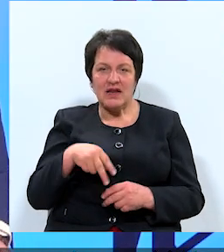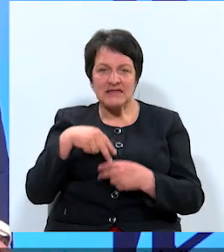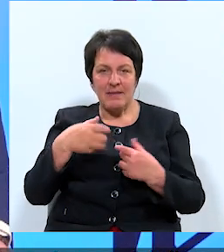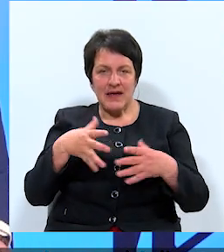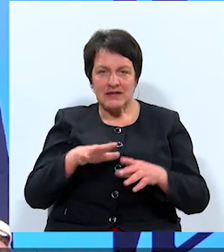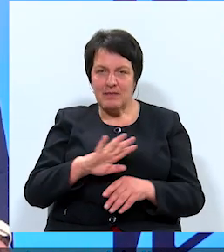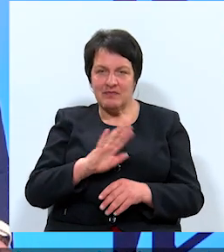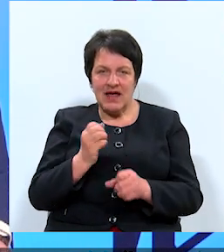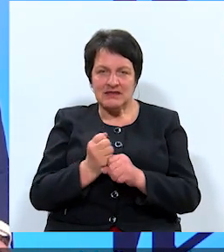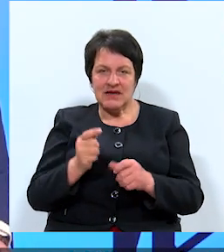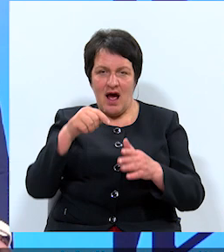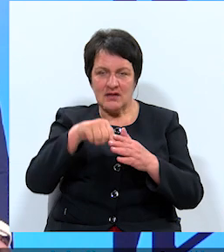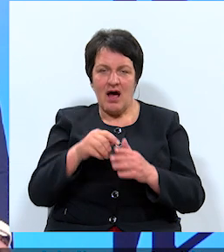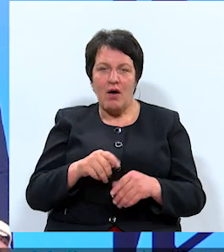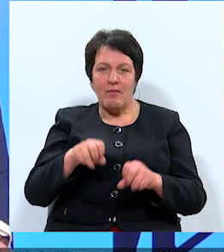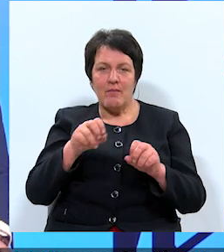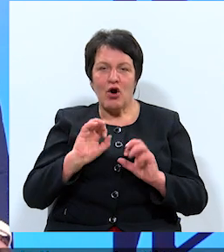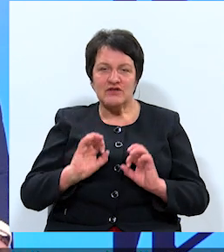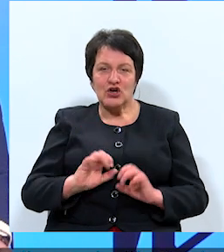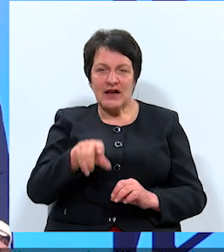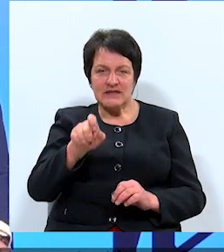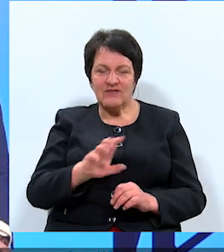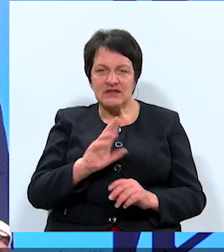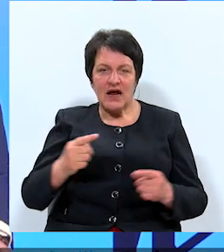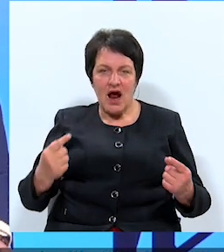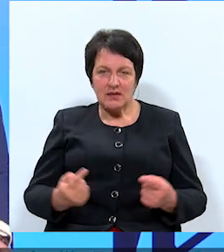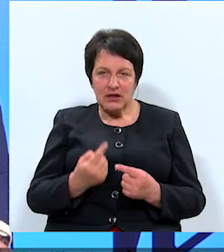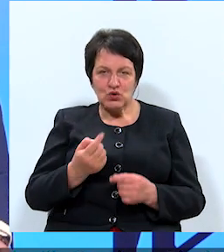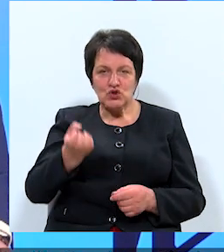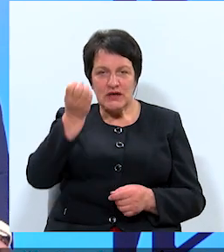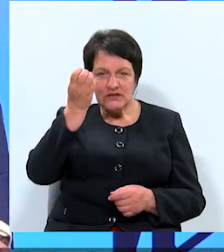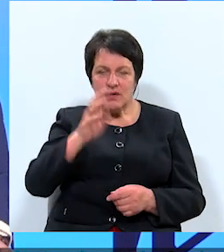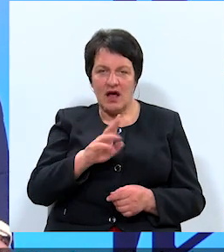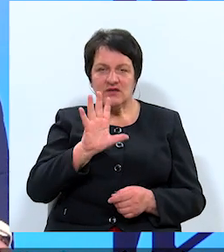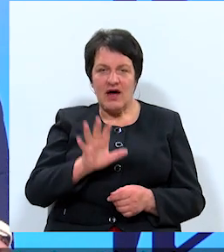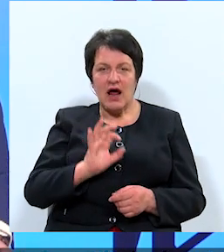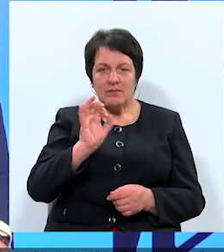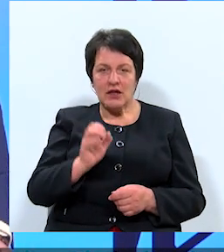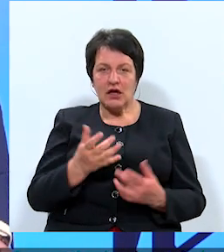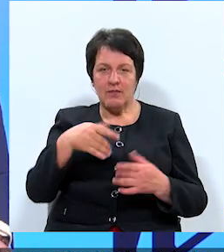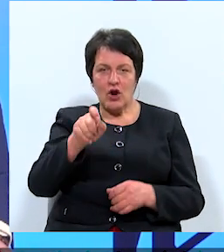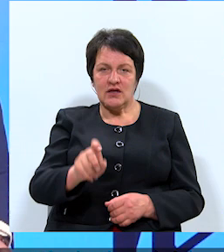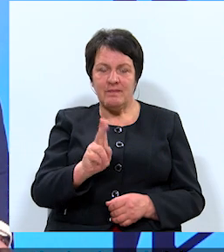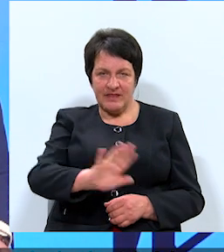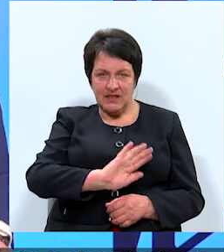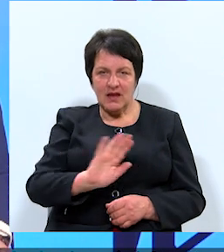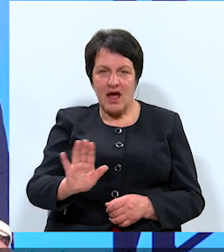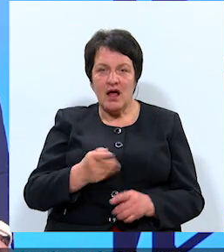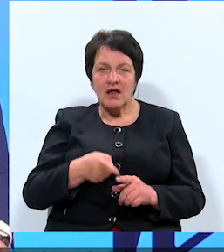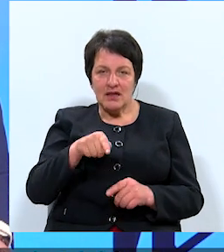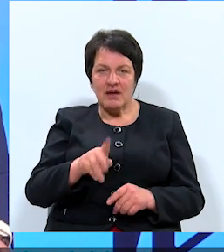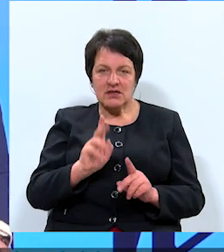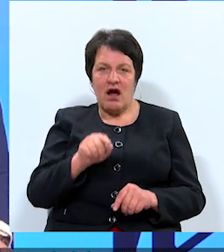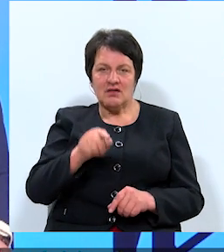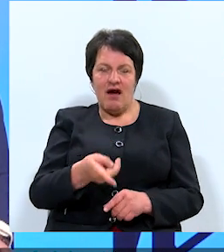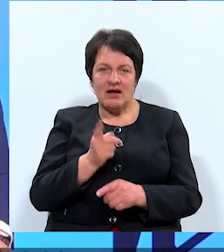nestrādā profesionāls cilvēks ar atdolstošu izglītību, kurš varētu pateikt politikam nē, tāpēc, ka tā